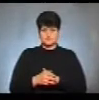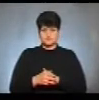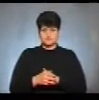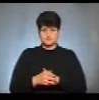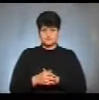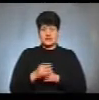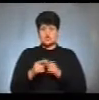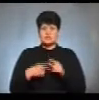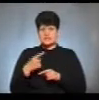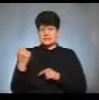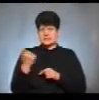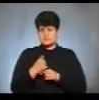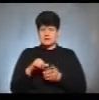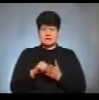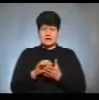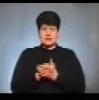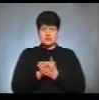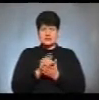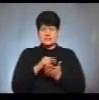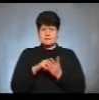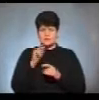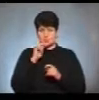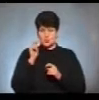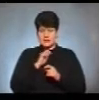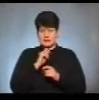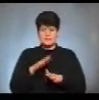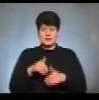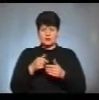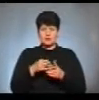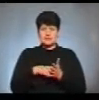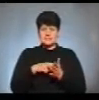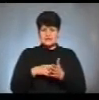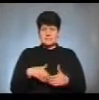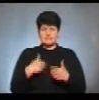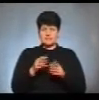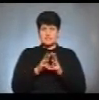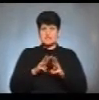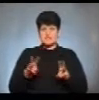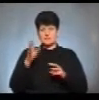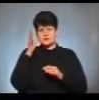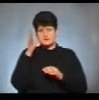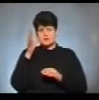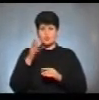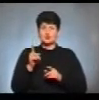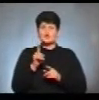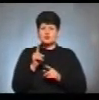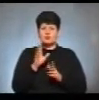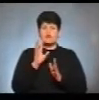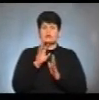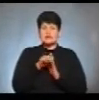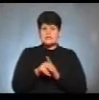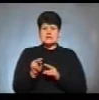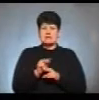Через тиждень представники Асоціації міст України подадуть листи звернення до Міністерства освіти і науки, щоб внести